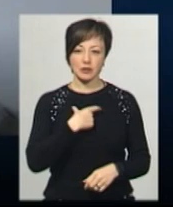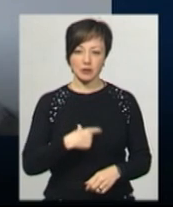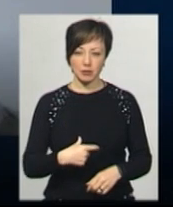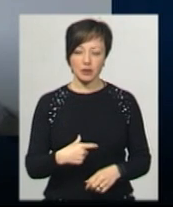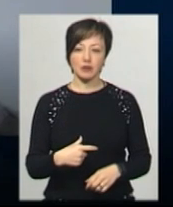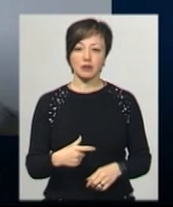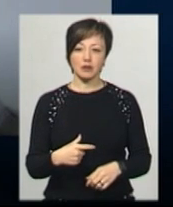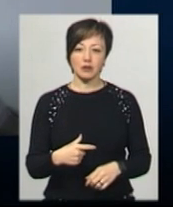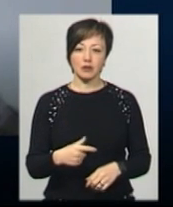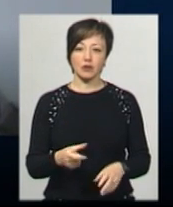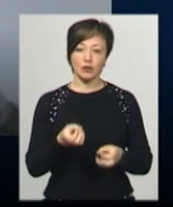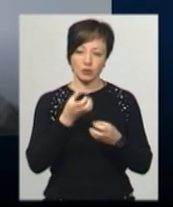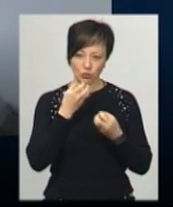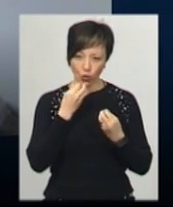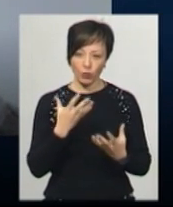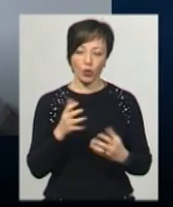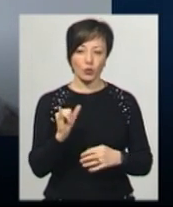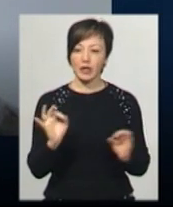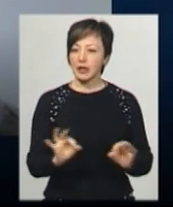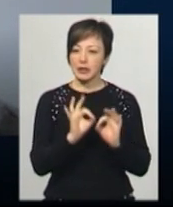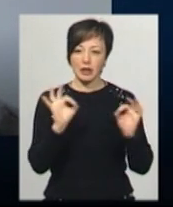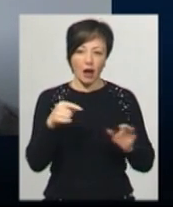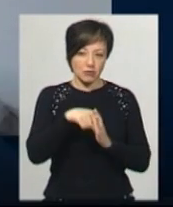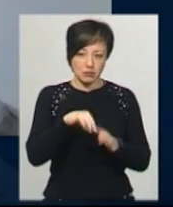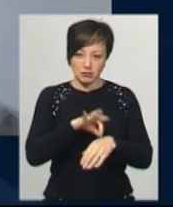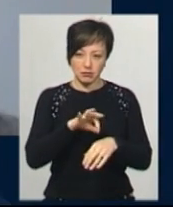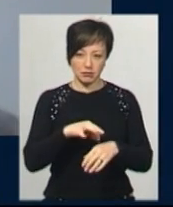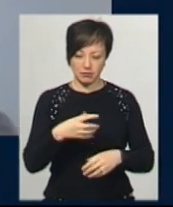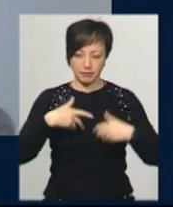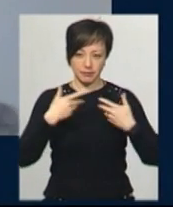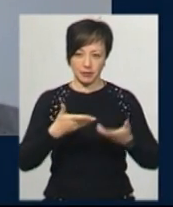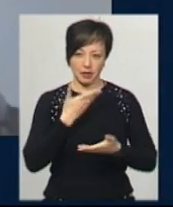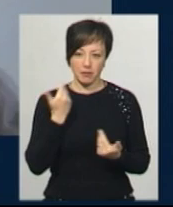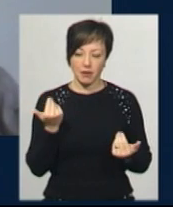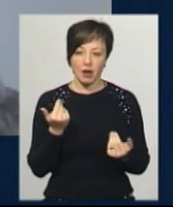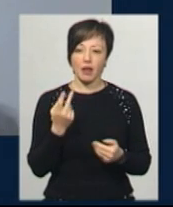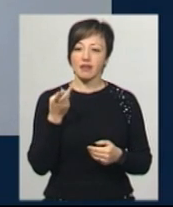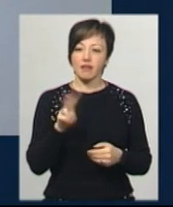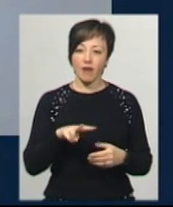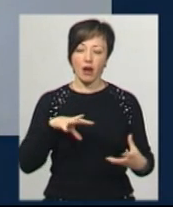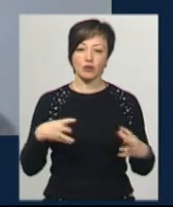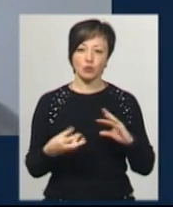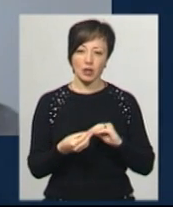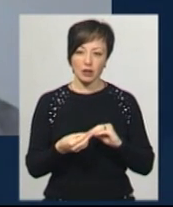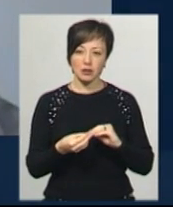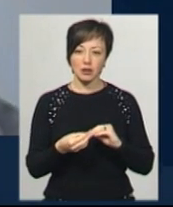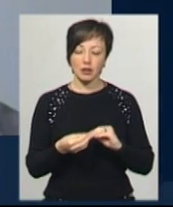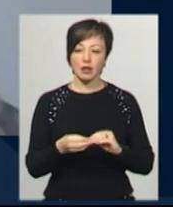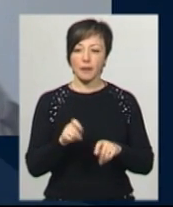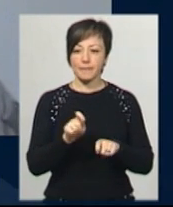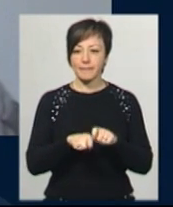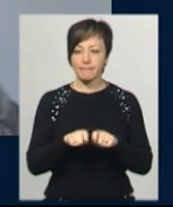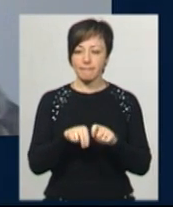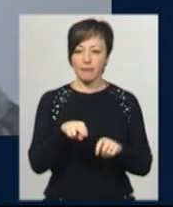себе почуває гарно, в неї немає ніяких симптомів. до речі, ми отримали два результати, які робили методом ПЛР,